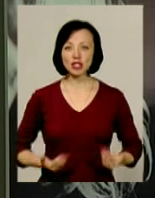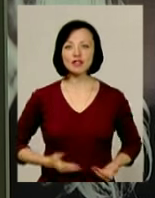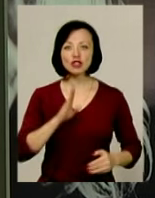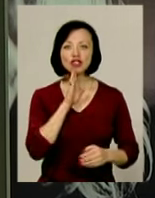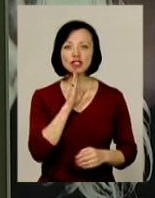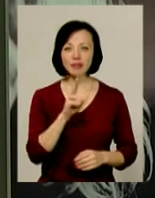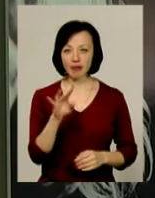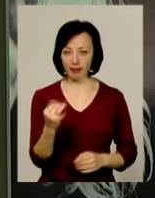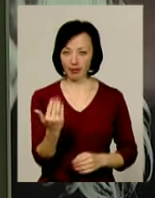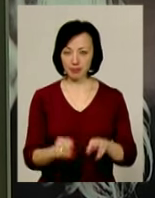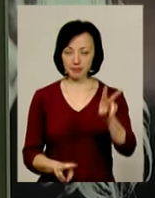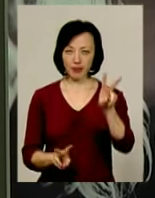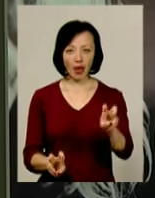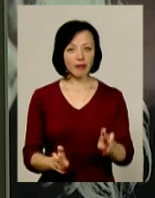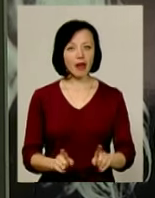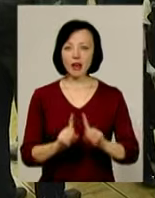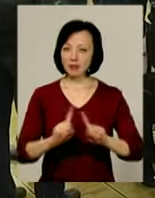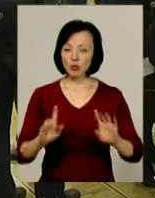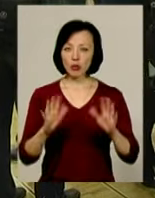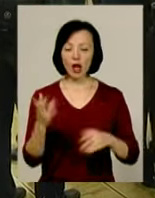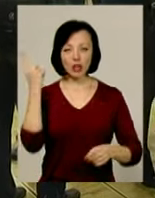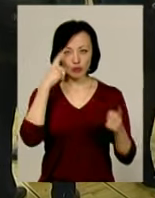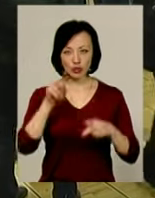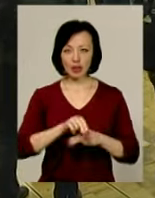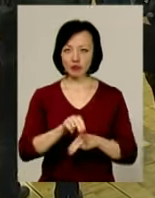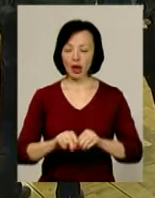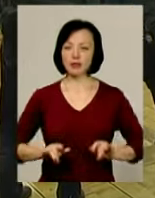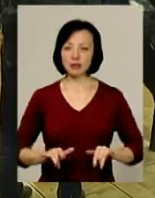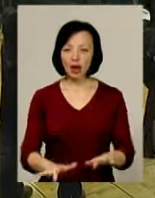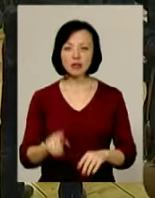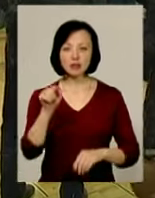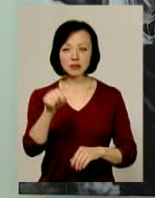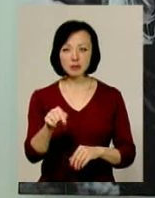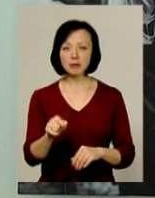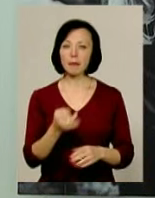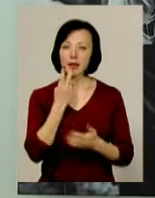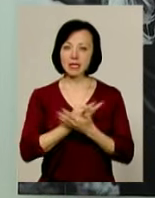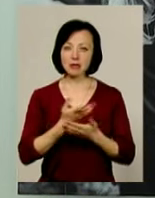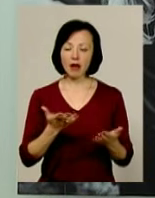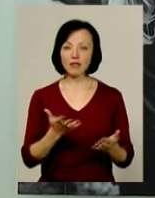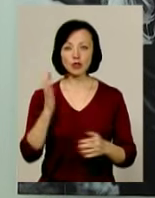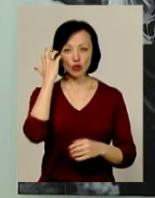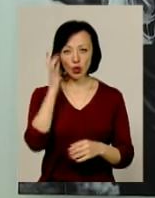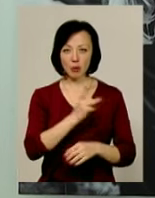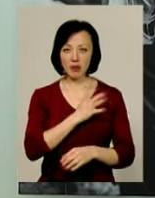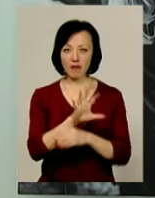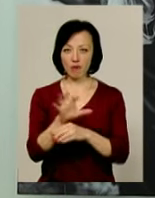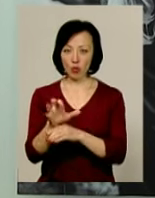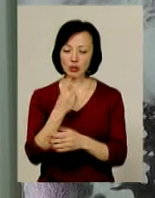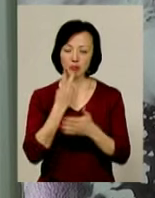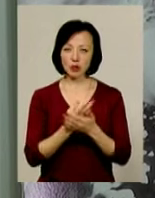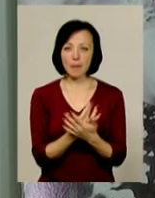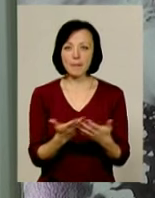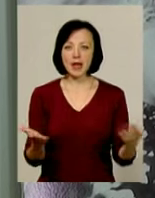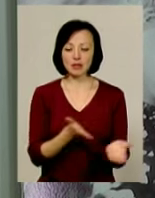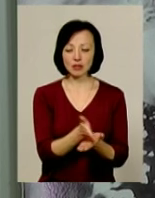Горбачова позиціонує не як світську подію, а як творчий і навчальний захід. На ньому співачка не лише представила чорнобілі світлини, які демонструють